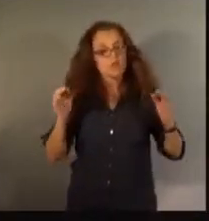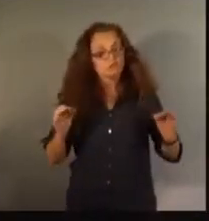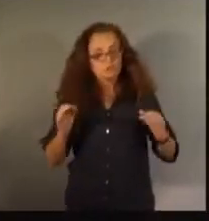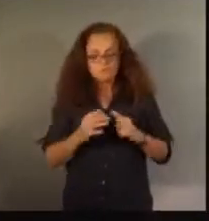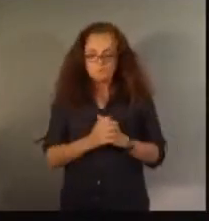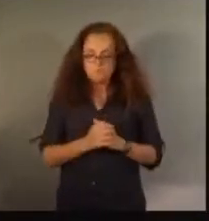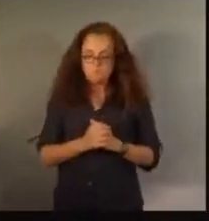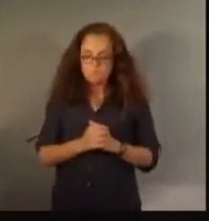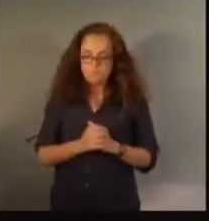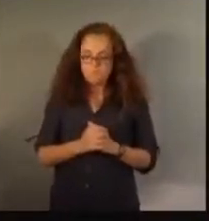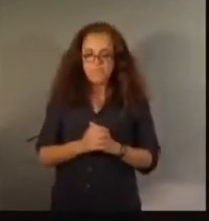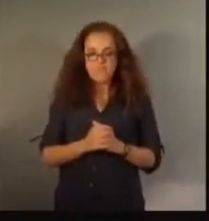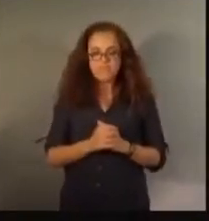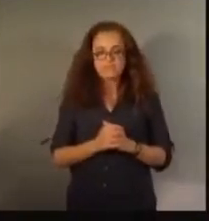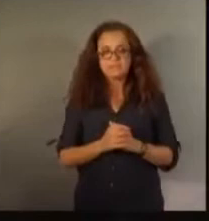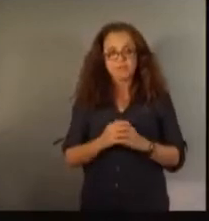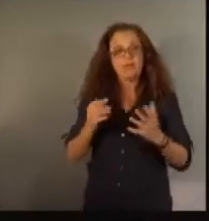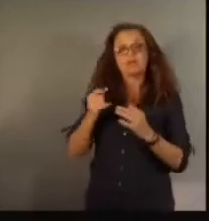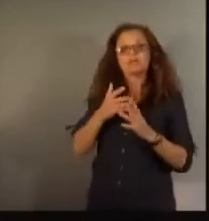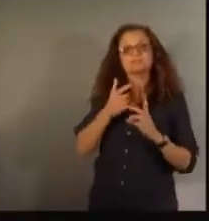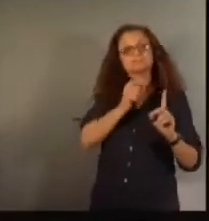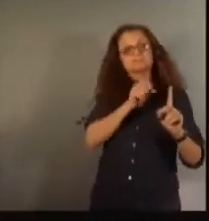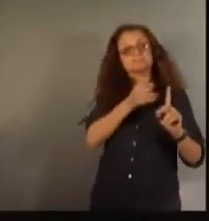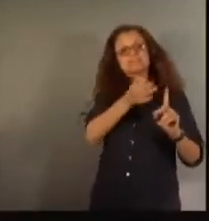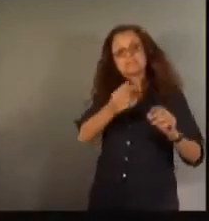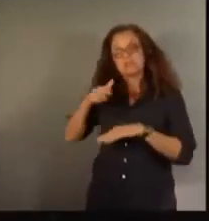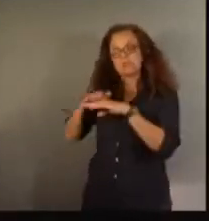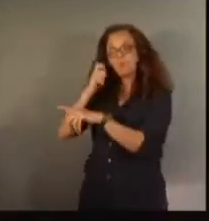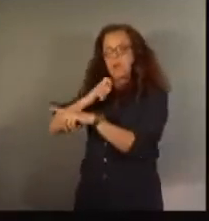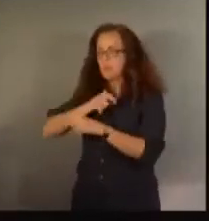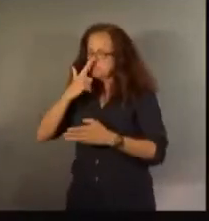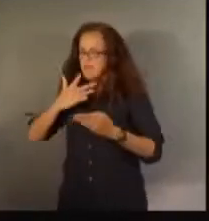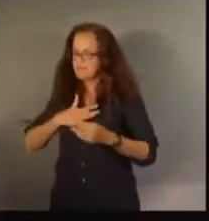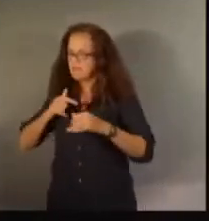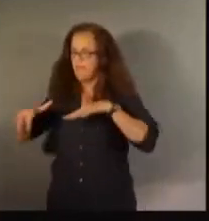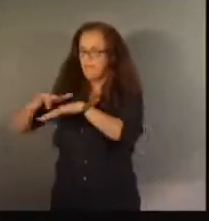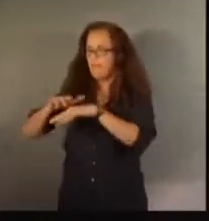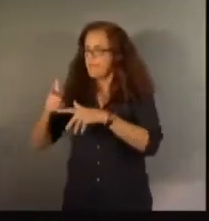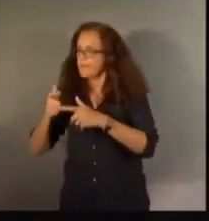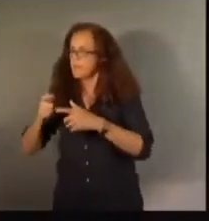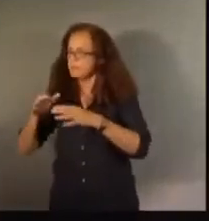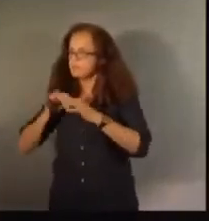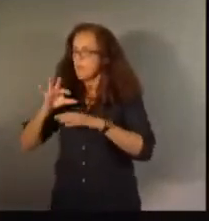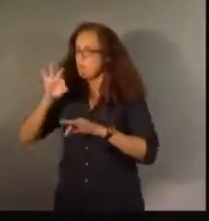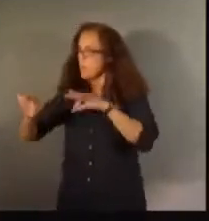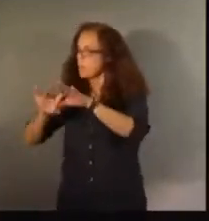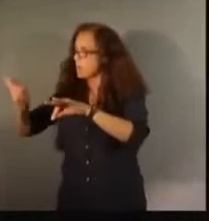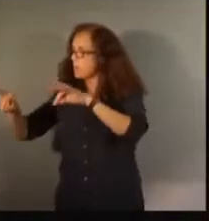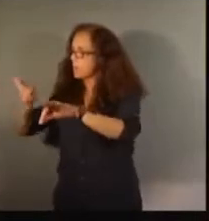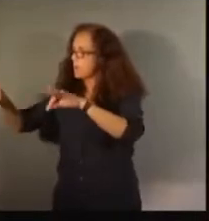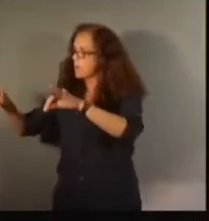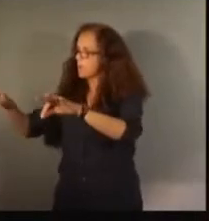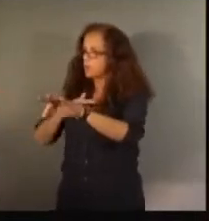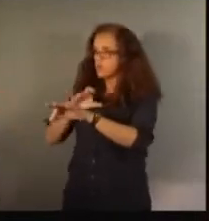juste ses cartes un peu partout, dit-il de Macron. Tout ce que je peux faire, c'est d'essayer de lui proposer quelque chose qui pourrait l